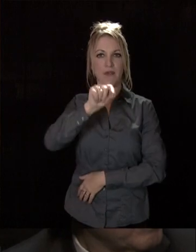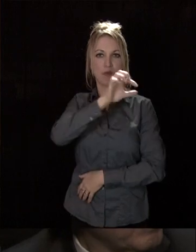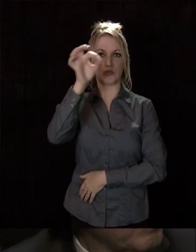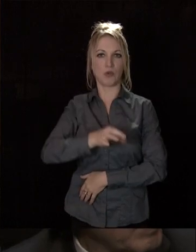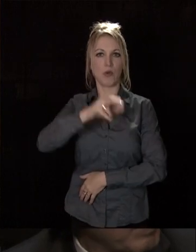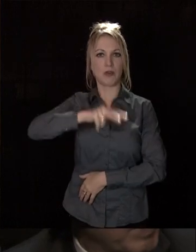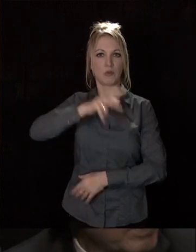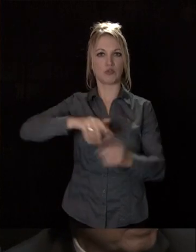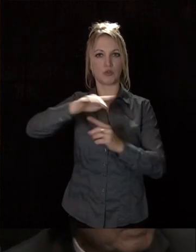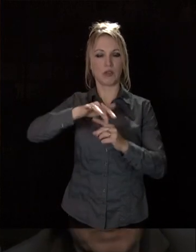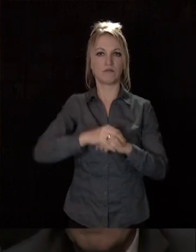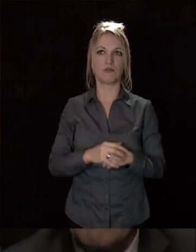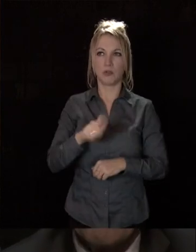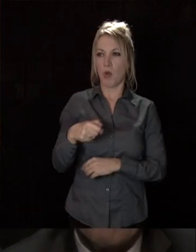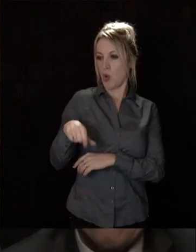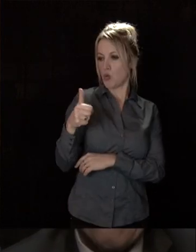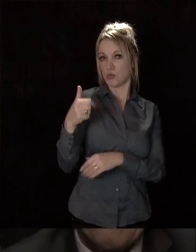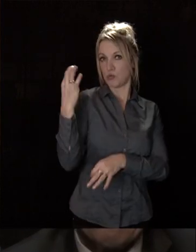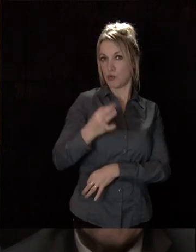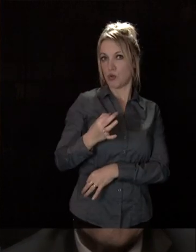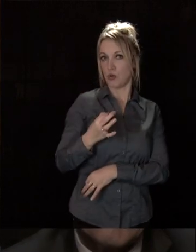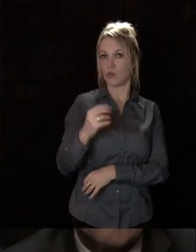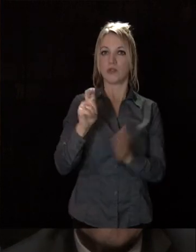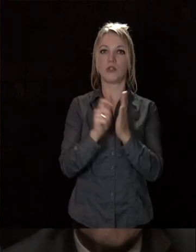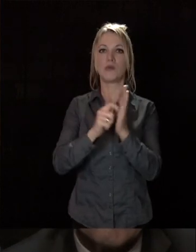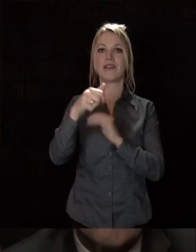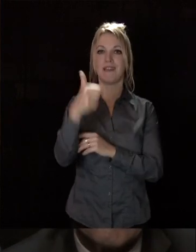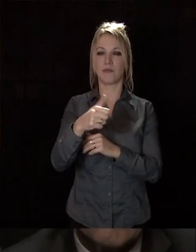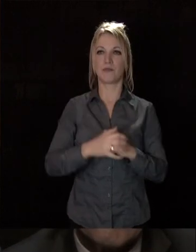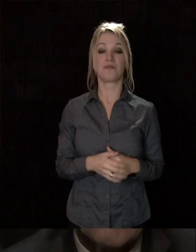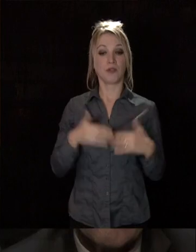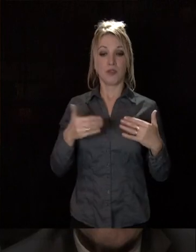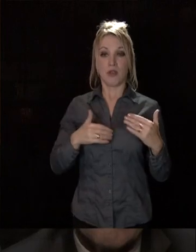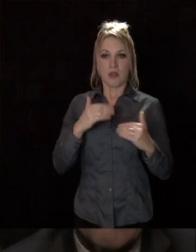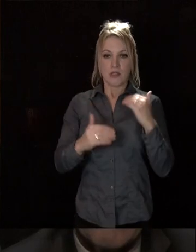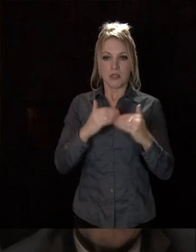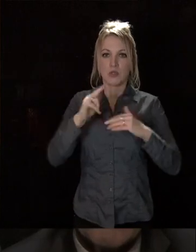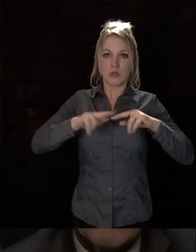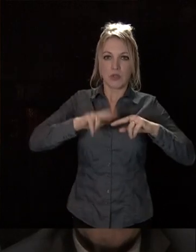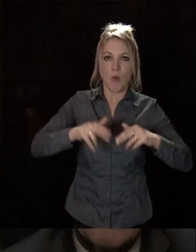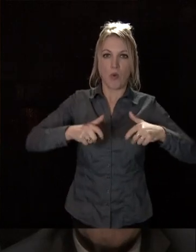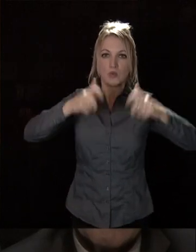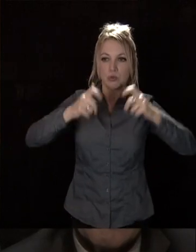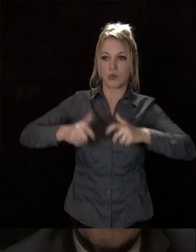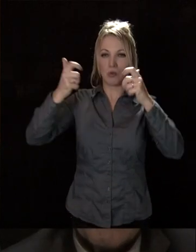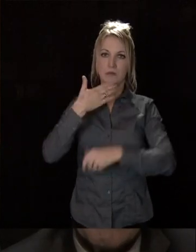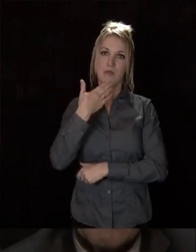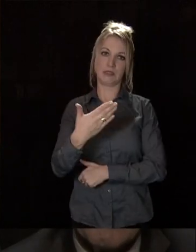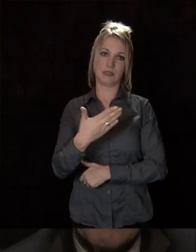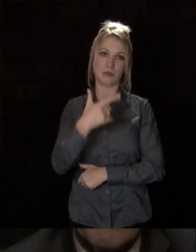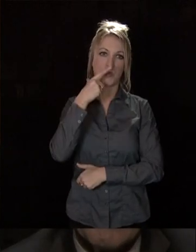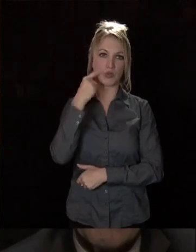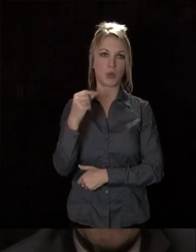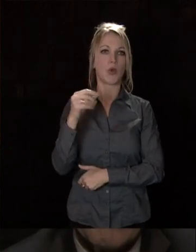sociaux. Nous en étions à 11% en 2001. Nous avons beaucoup, beaucoup construit et je voudrais ici remercier encore Pierre